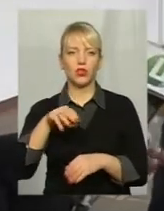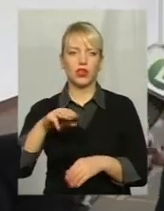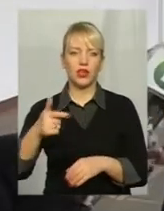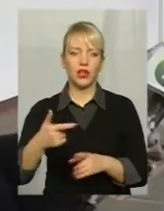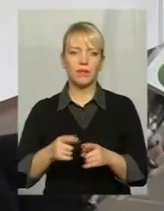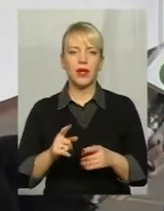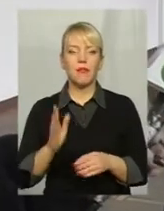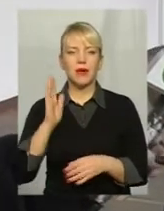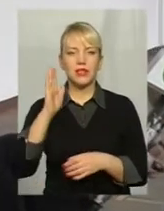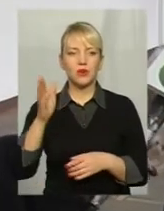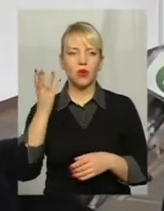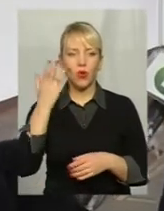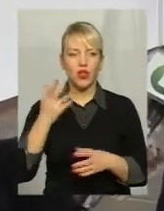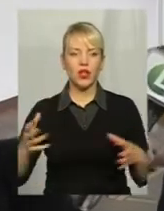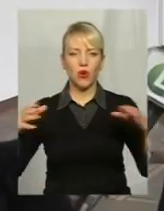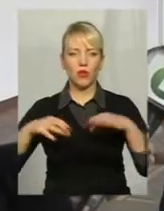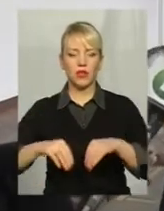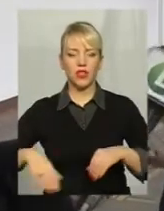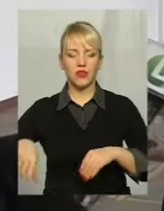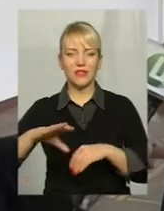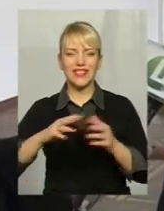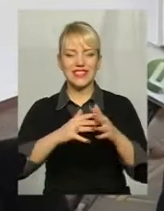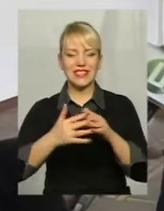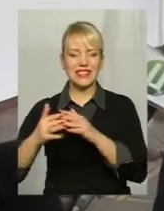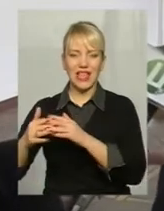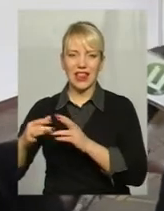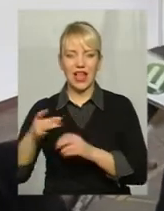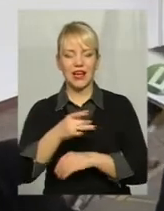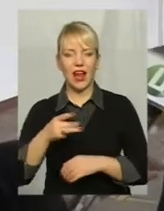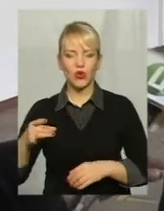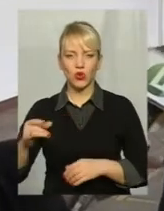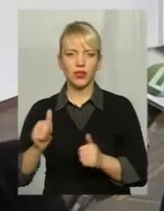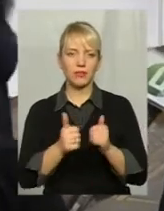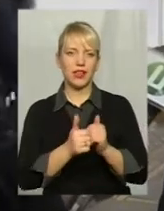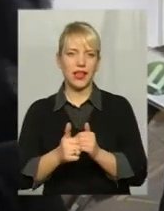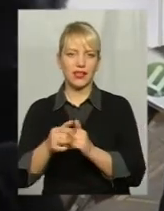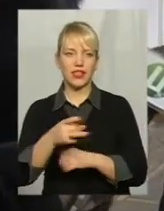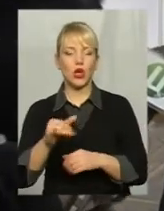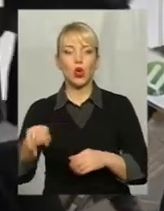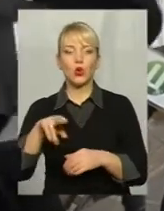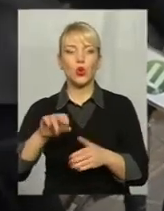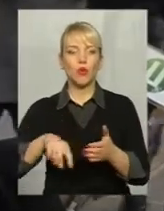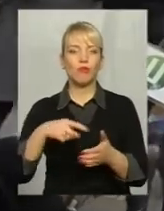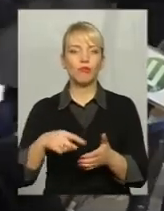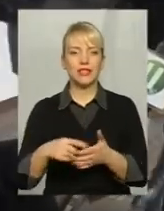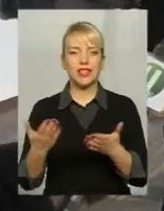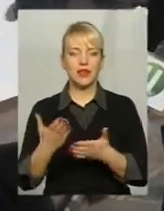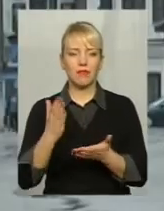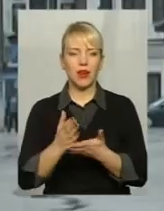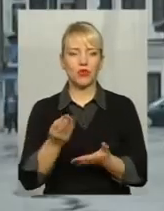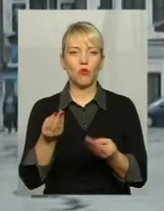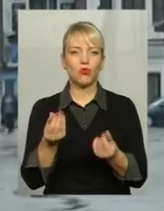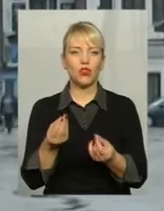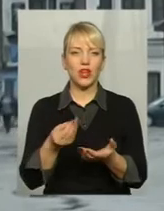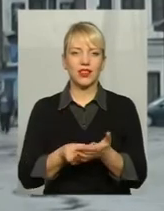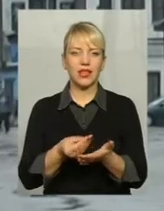коли об'єднаються всі села району, а то і ще прилеглих районів до міст, які мають бюджетний ресурс